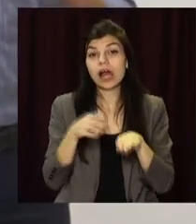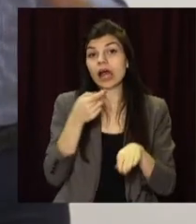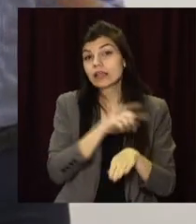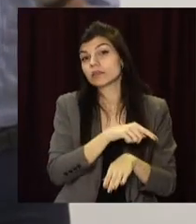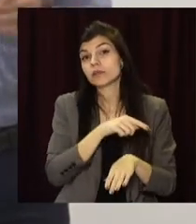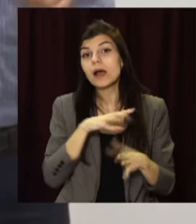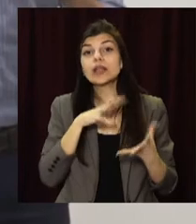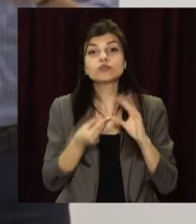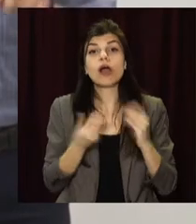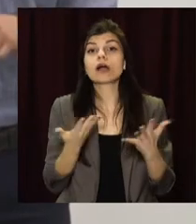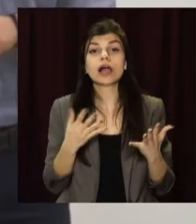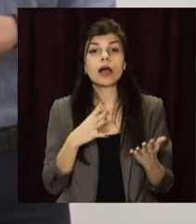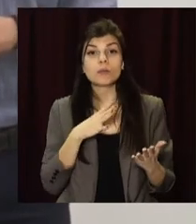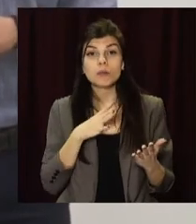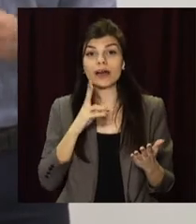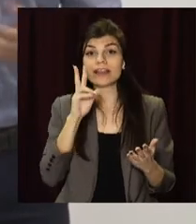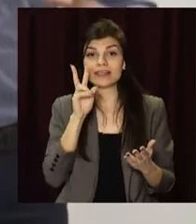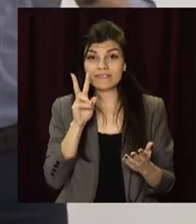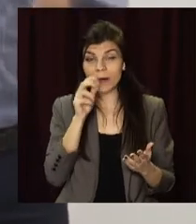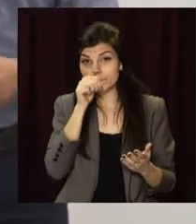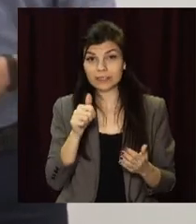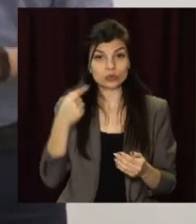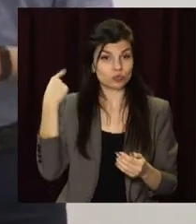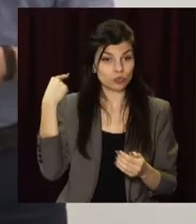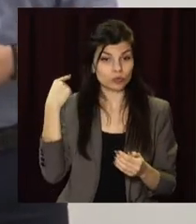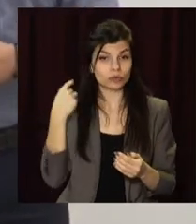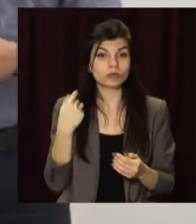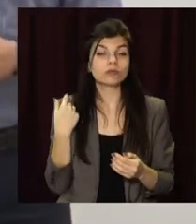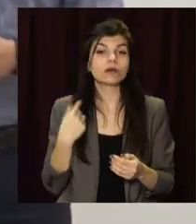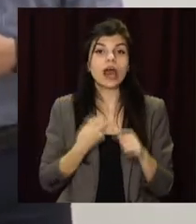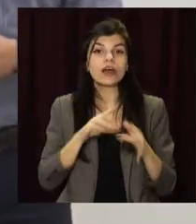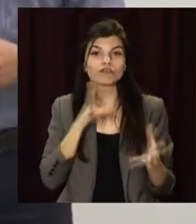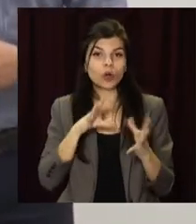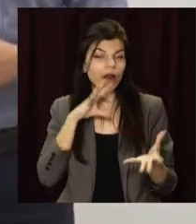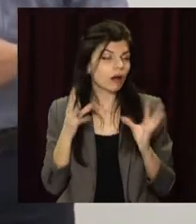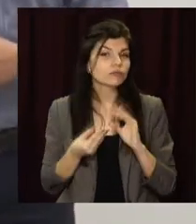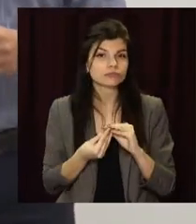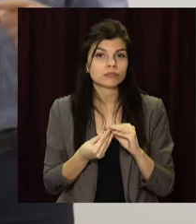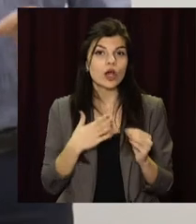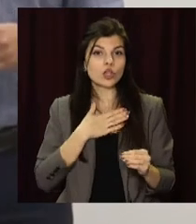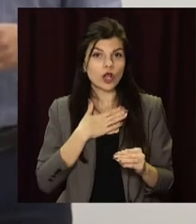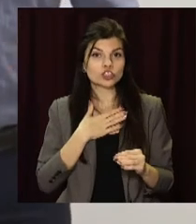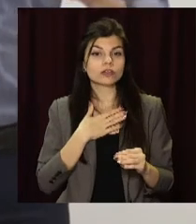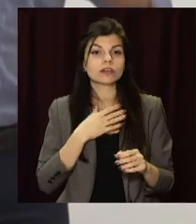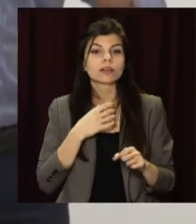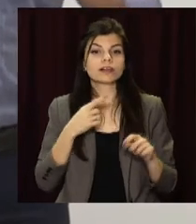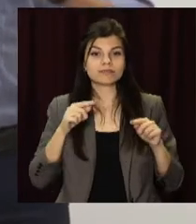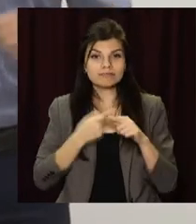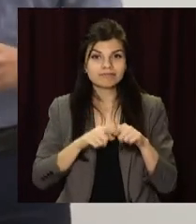знову таки з тими результатами, які були два місяці тому. Це все результати